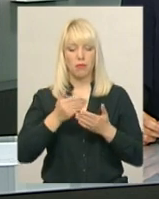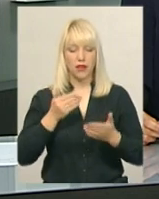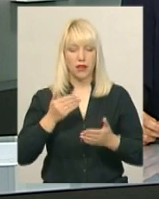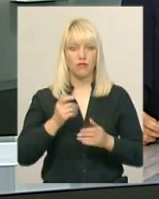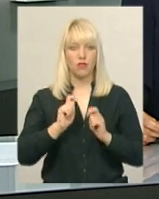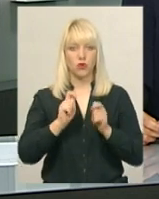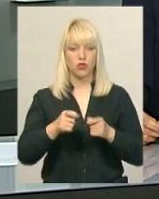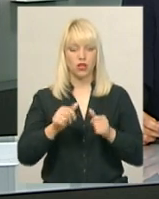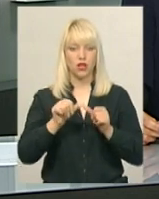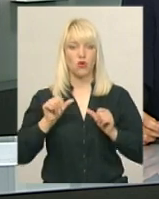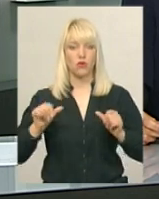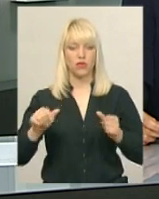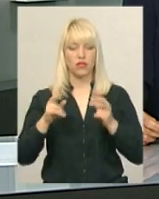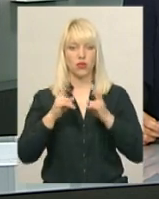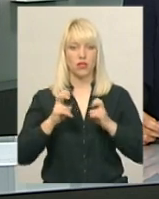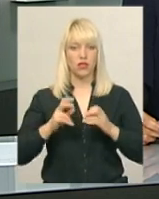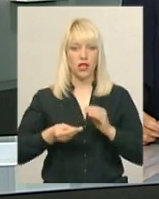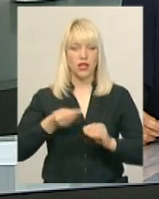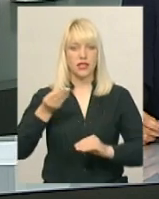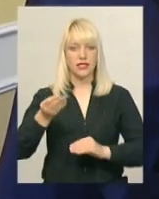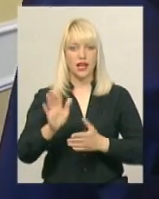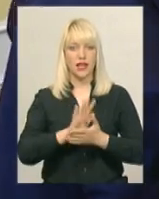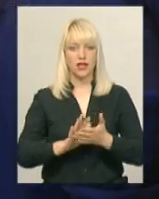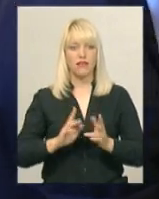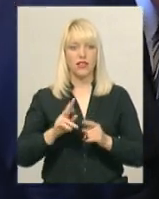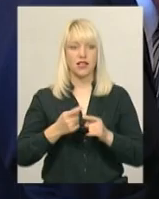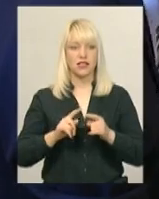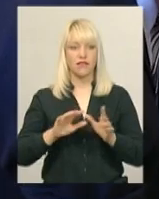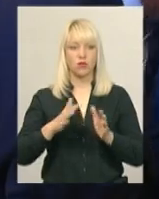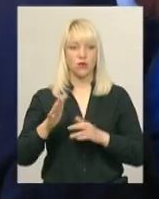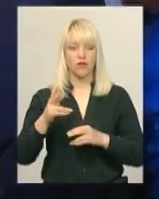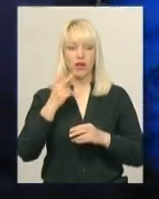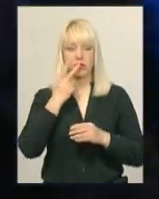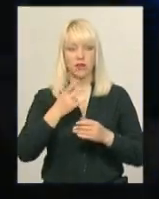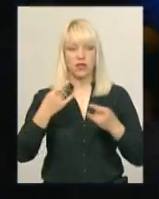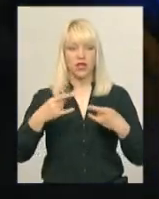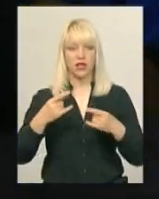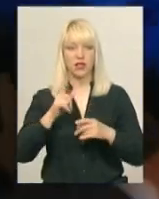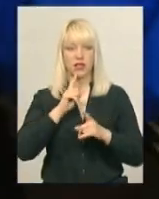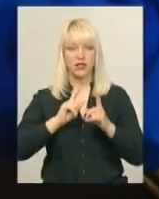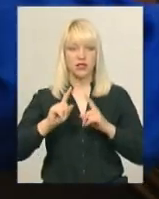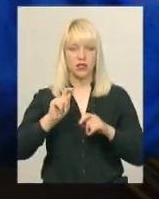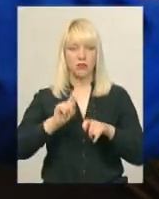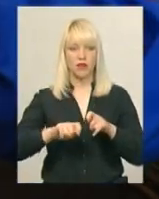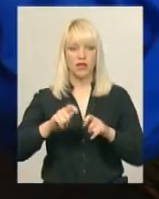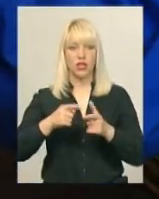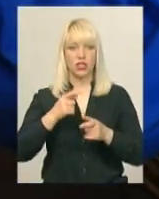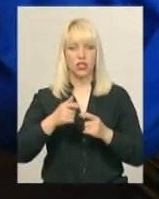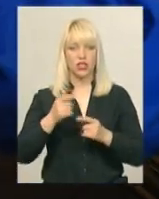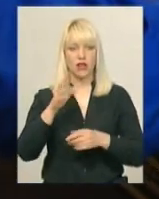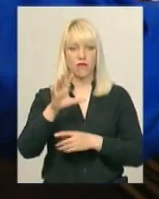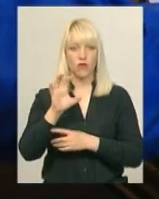статусу розглядала подані заяви. Як це відбувалося, ви зараз можете бачити на екрані. На засіданні перевіряли, чи є фото,